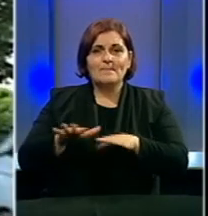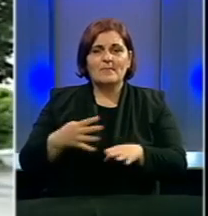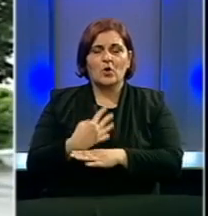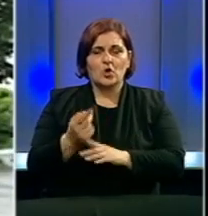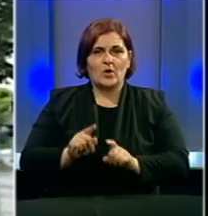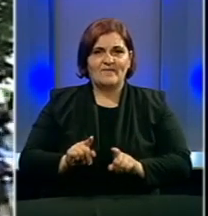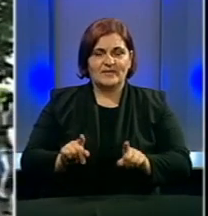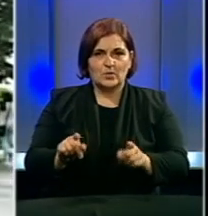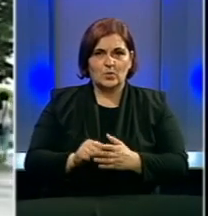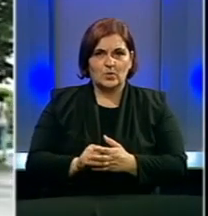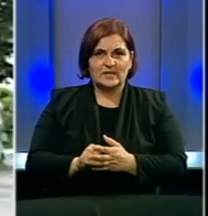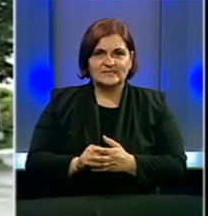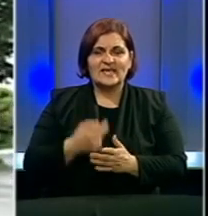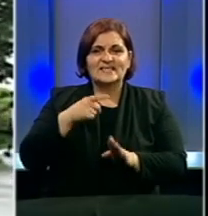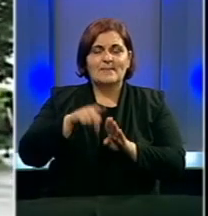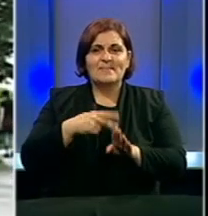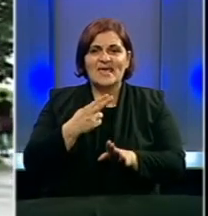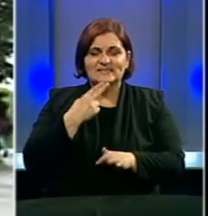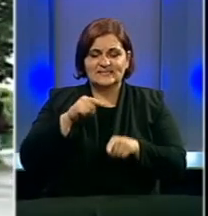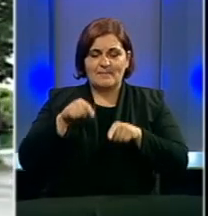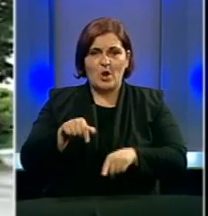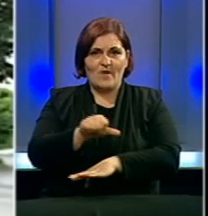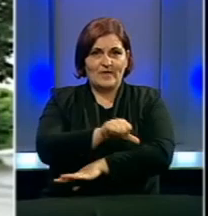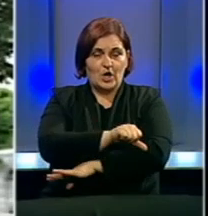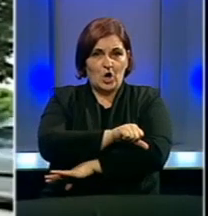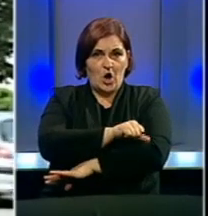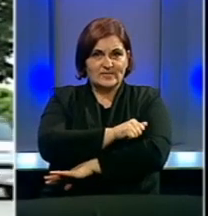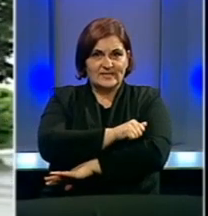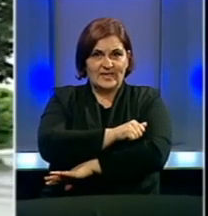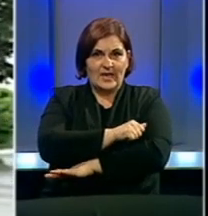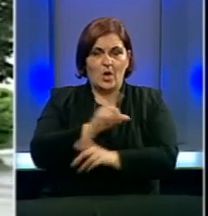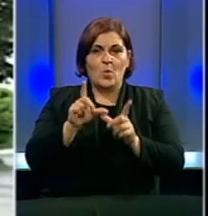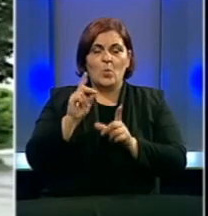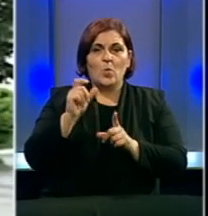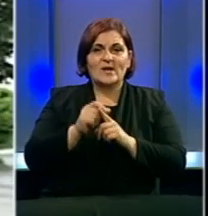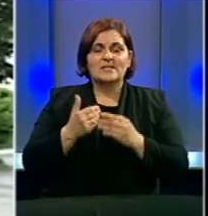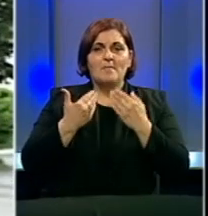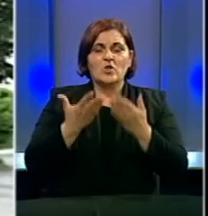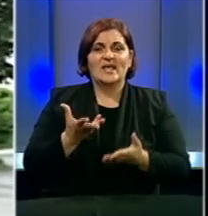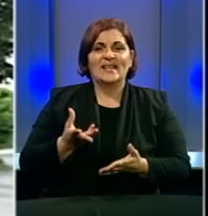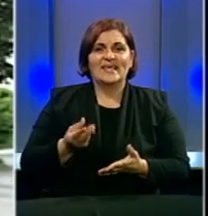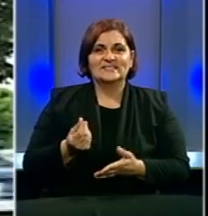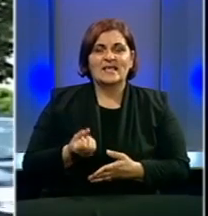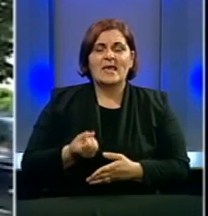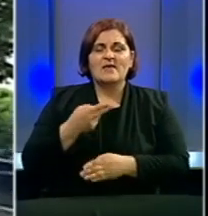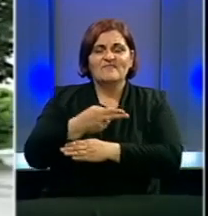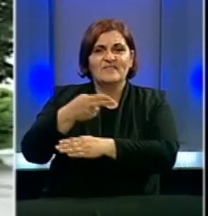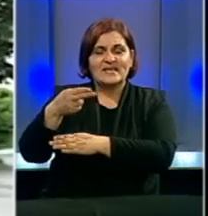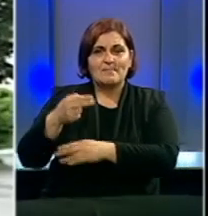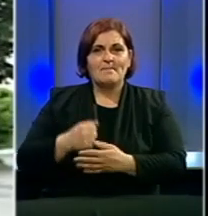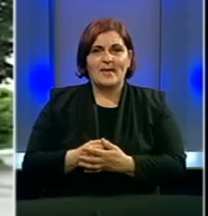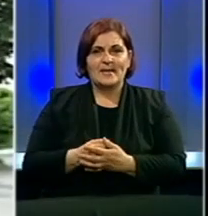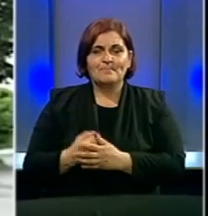virusa korona za mjesec april ove godine. Uredba o dodjeli sredstava privrednim subjektima